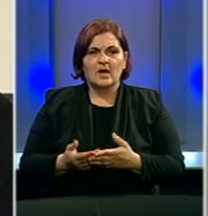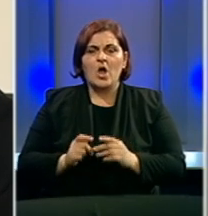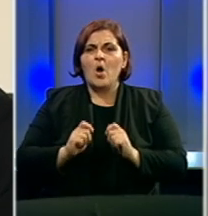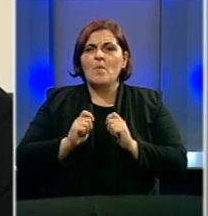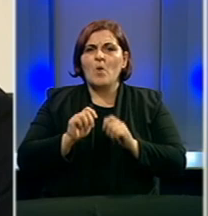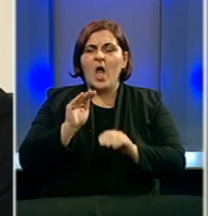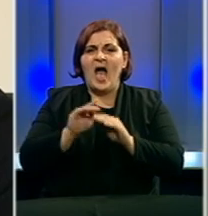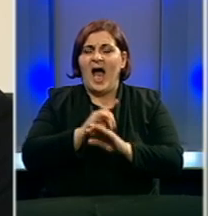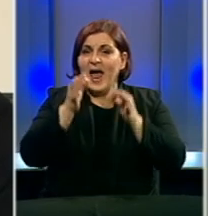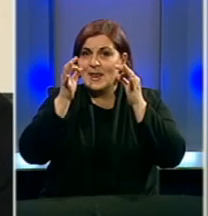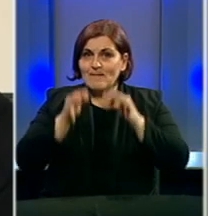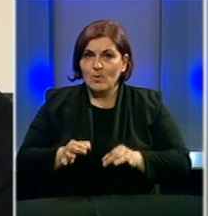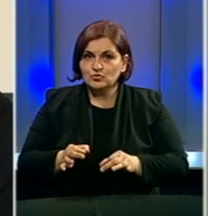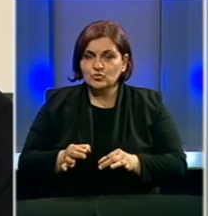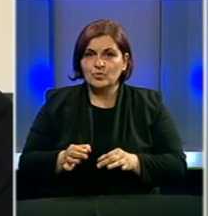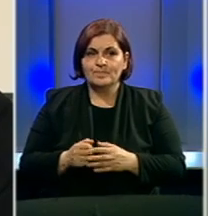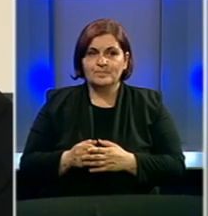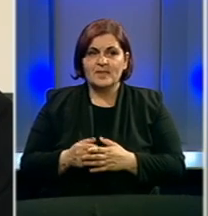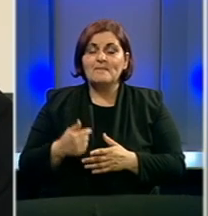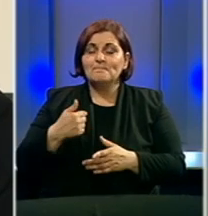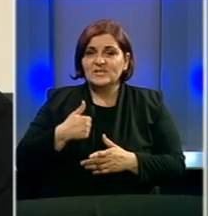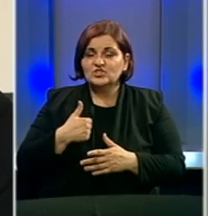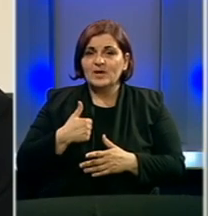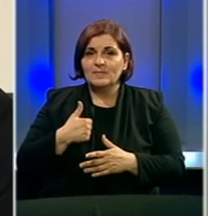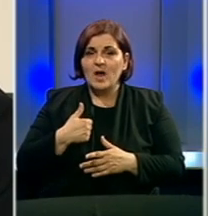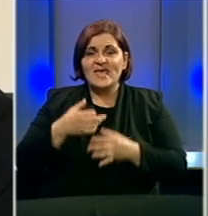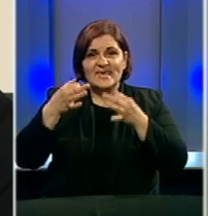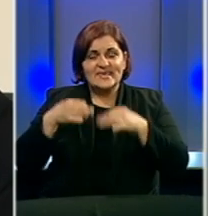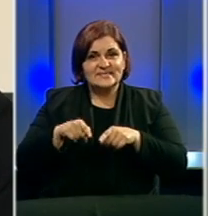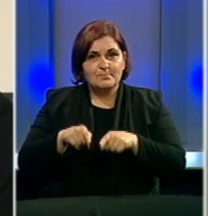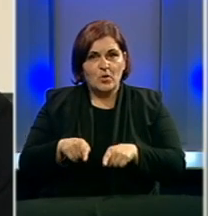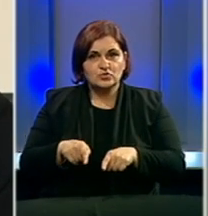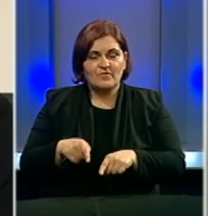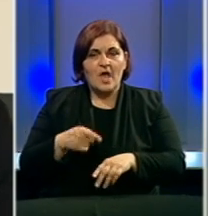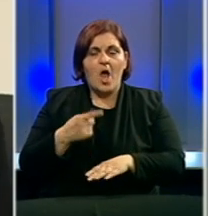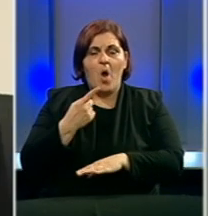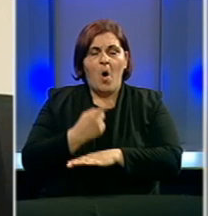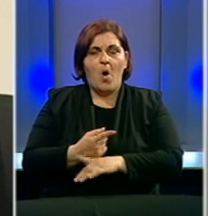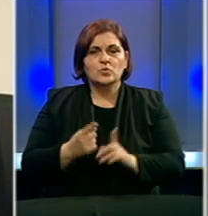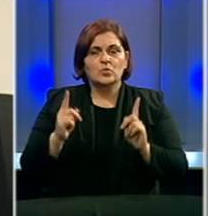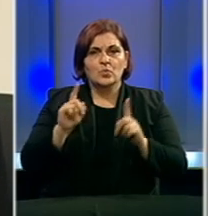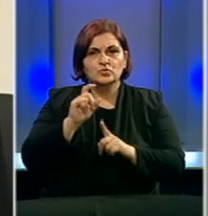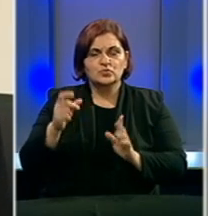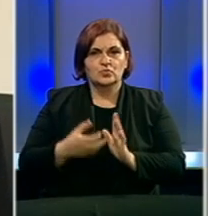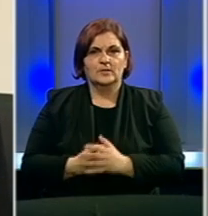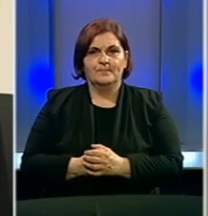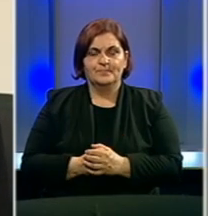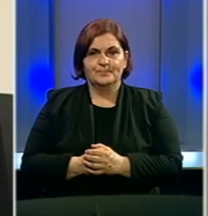apelacije, a ne poštuju ih na dijelu dretvorije, mi ćemo ispoštovati odluku suda u razumnom roku.